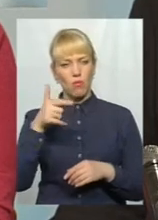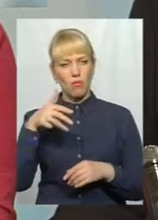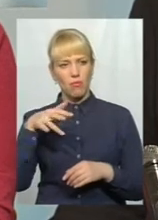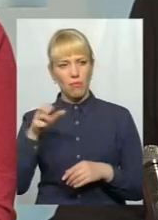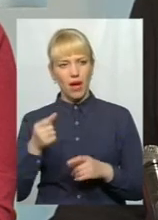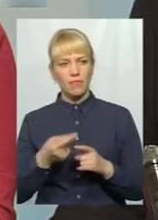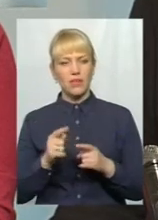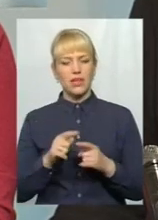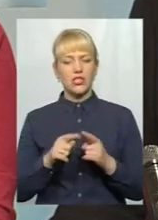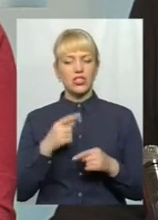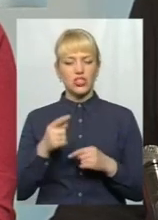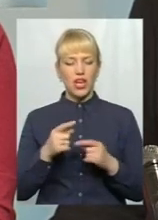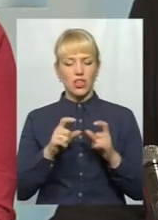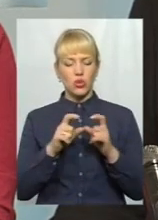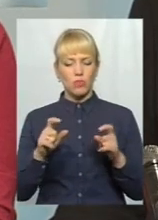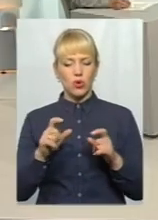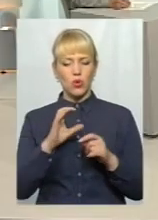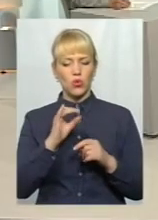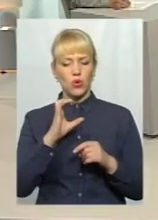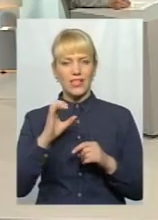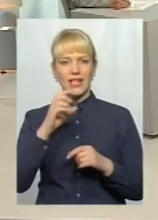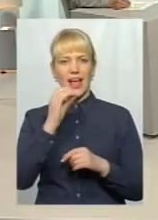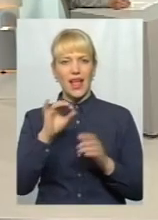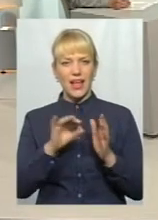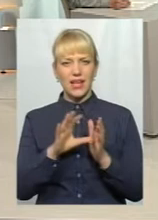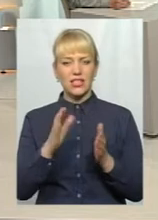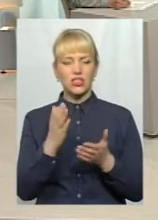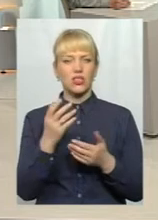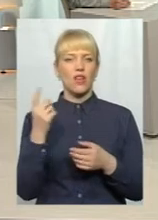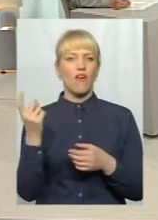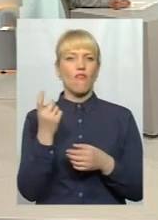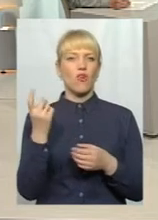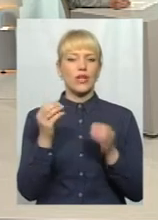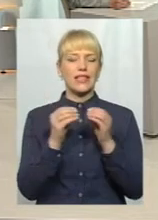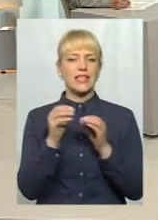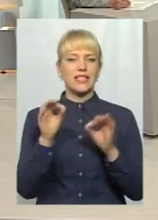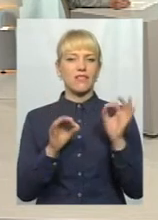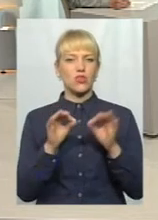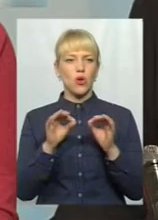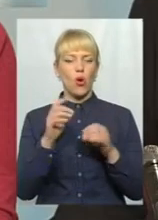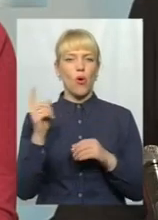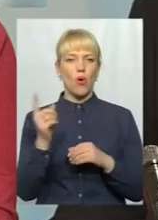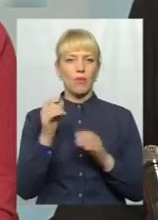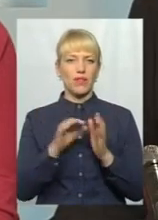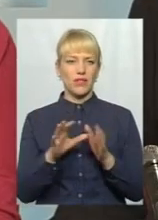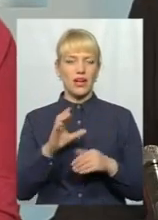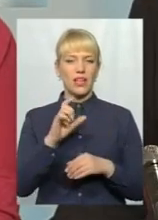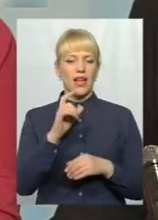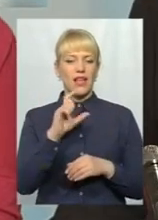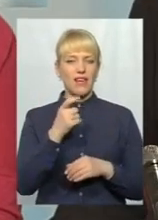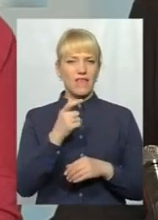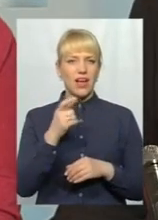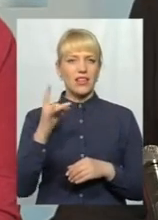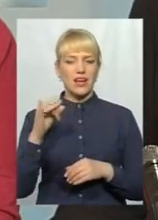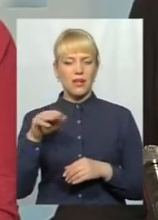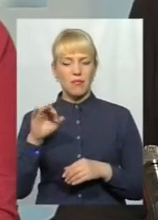компанію «Ю ЕС Енерджі», володіє частками у 10 українських обленерго. Євген Гінер, громадянин Росії, через компанію